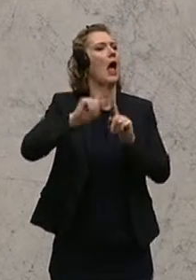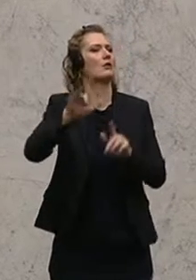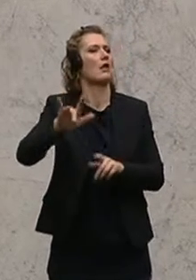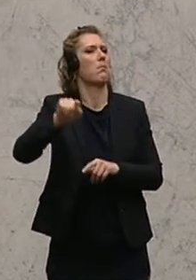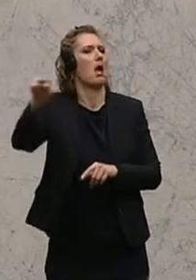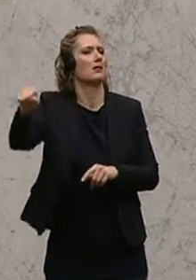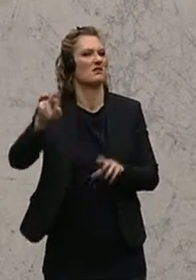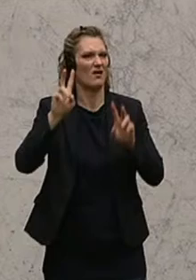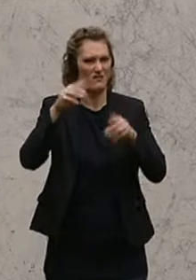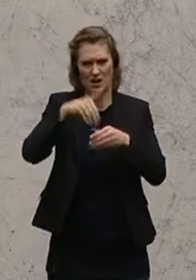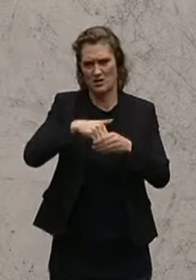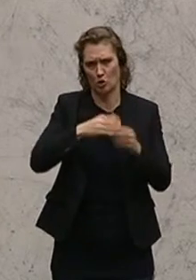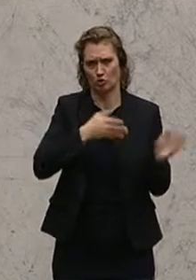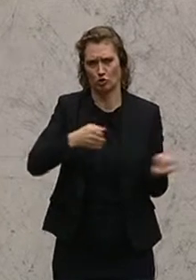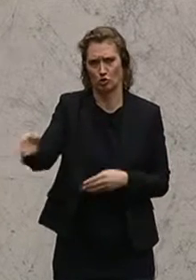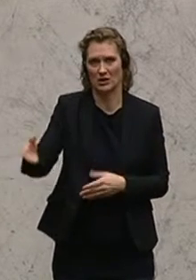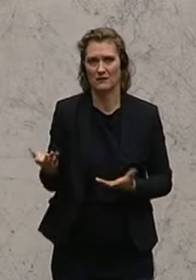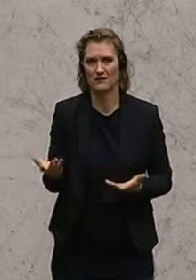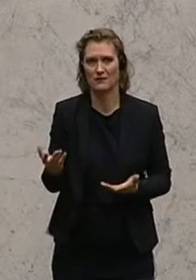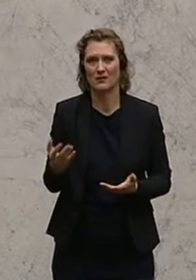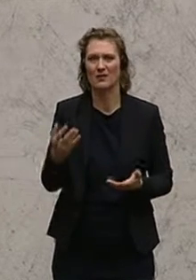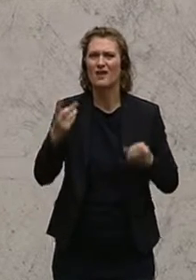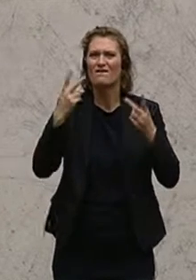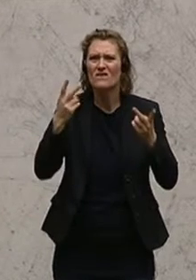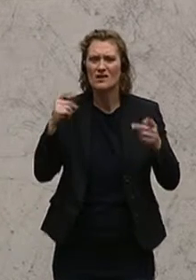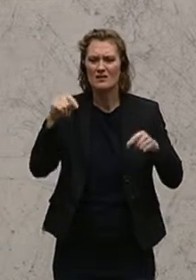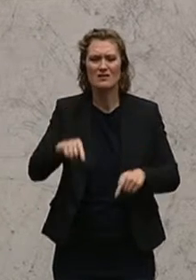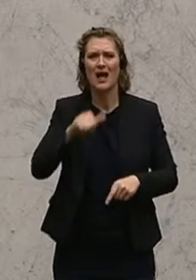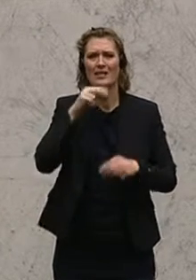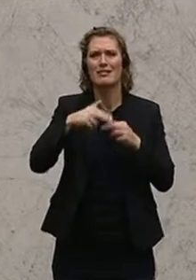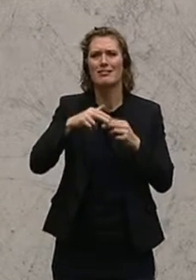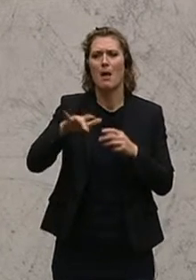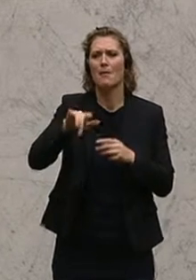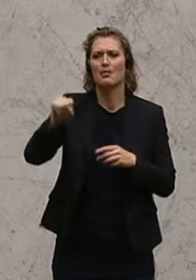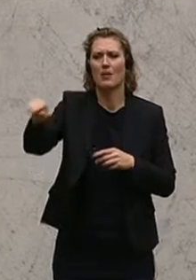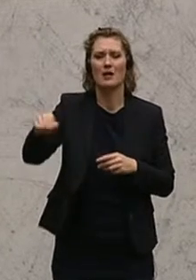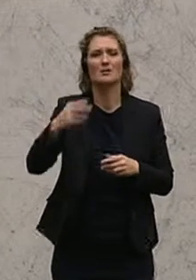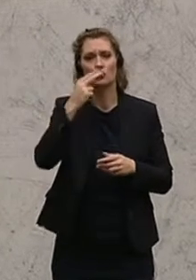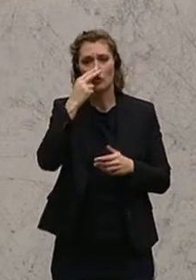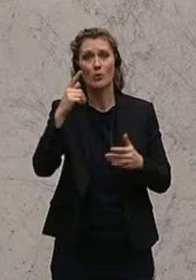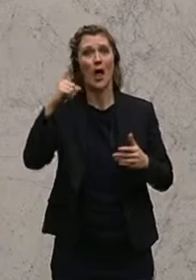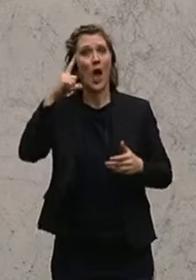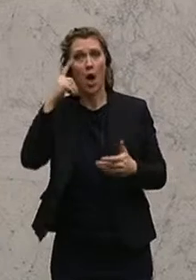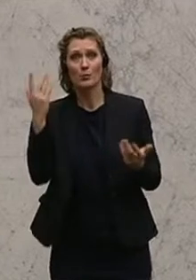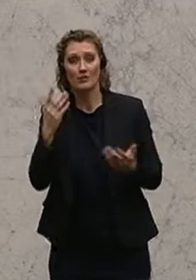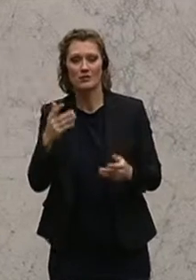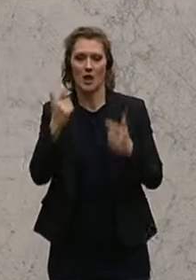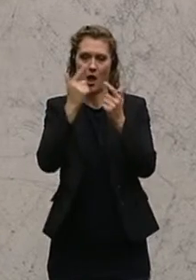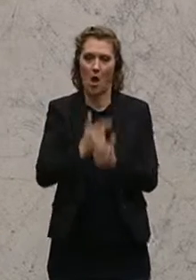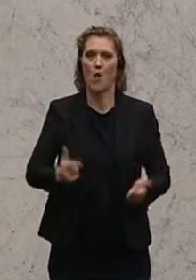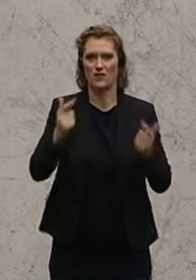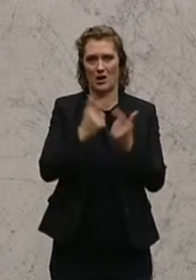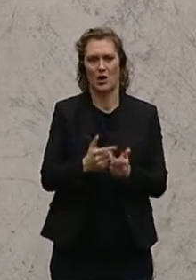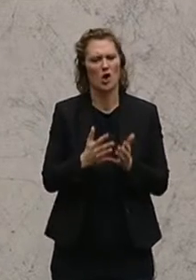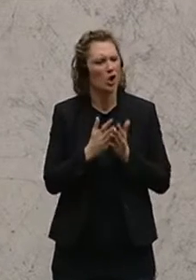abzulenken, was der wesentliche Bestandteil dieser ganzen Sache ist, nämlich Aufklärung. Aufklärung zum größten Finanzskandal